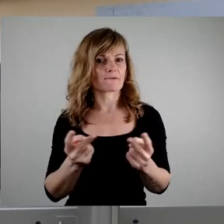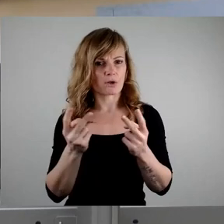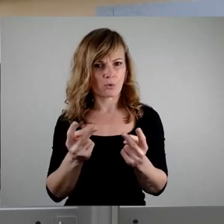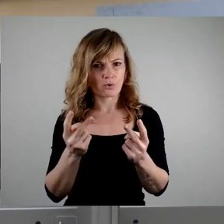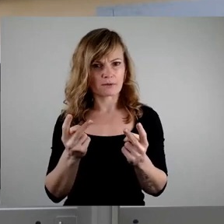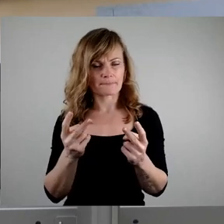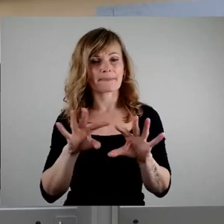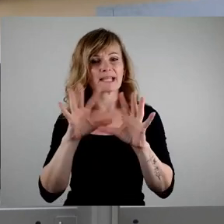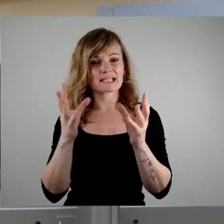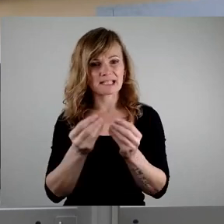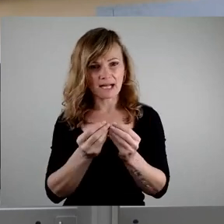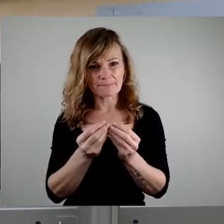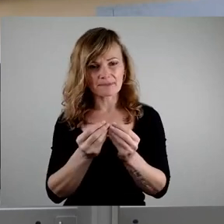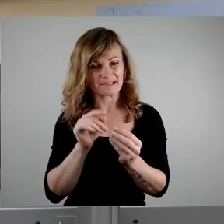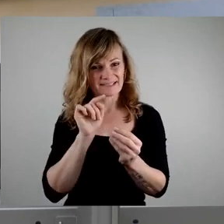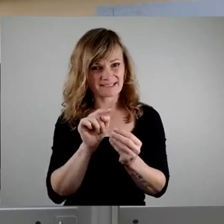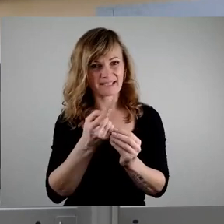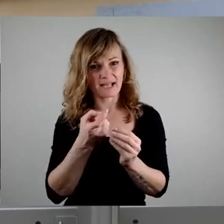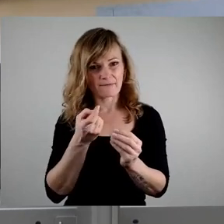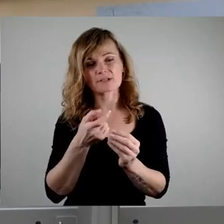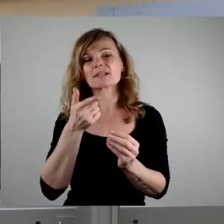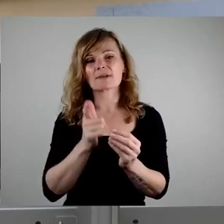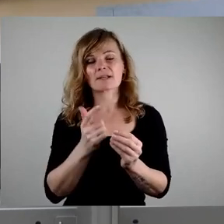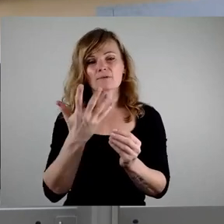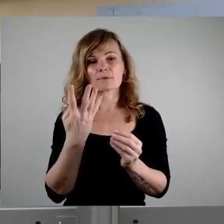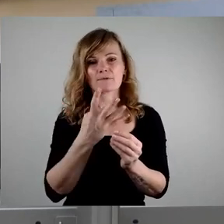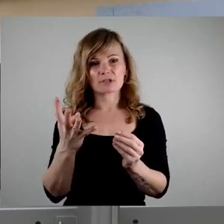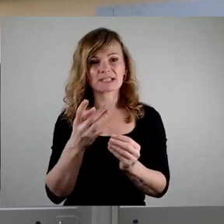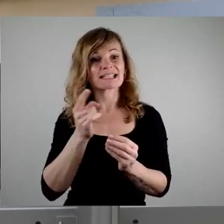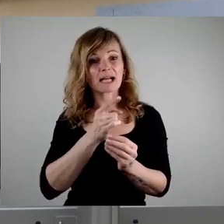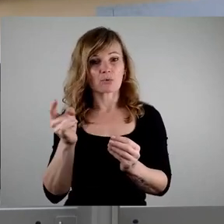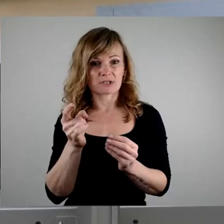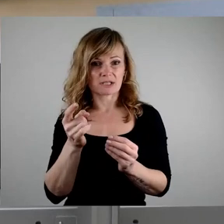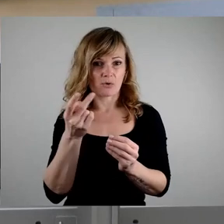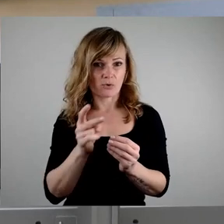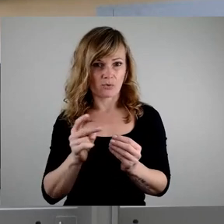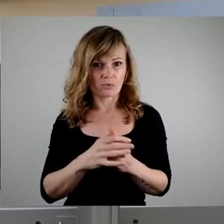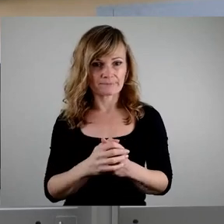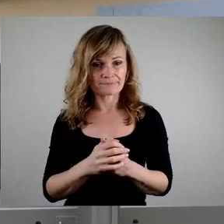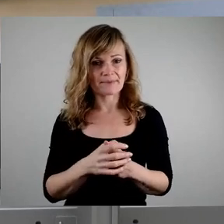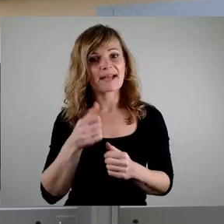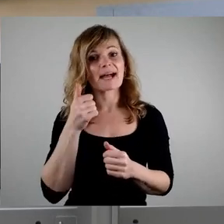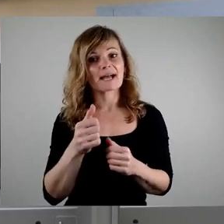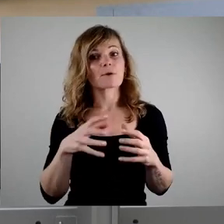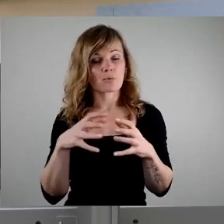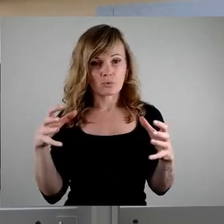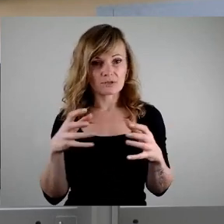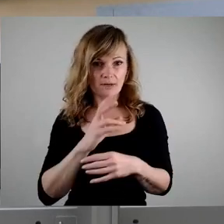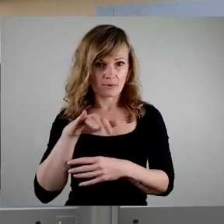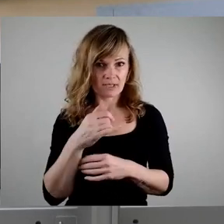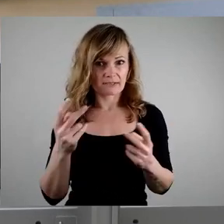Summe der 42 Projektförderungen von 245.000. Da ist eine große Projektförderung dabei, die allein